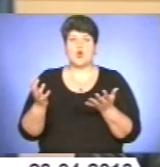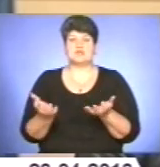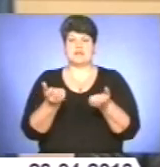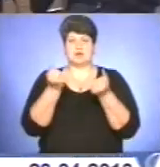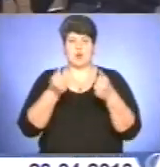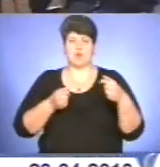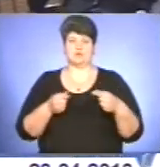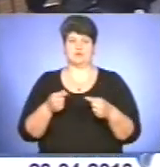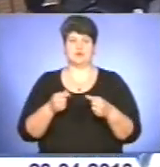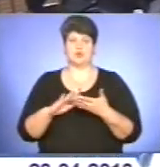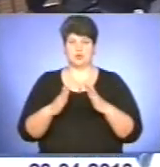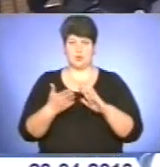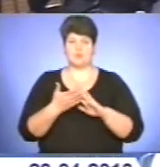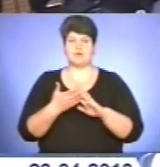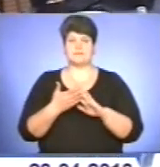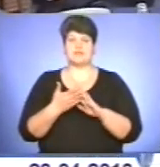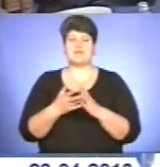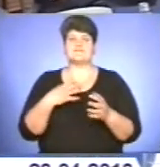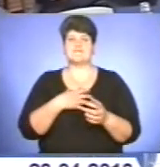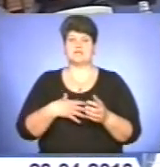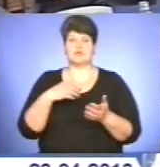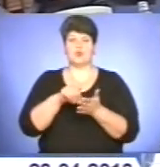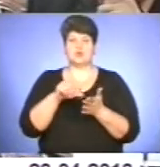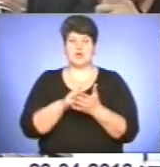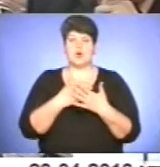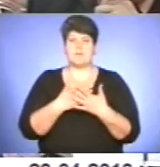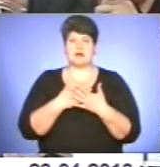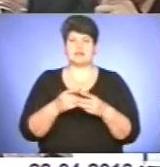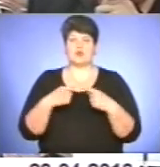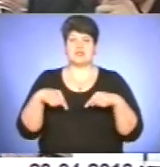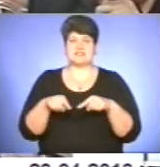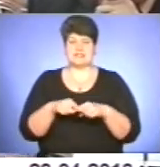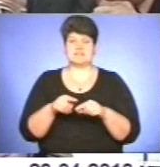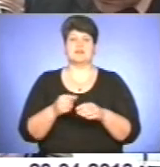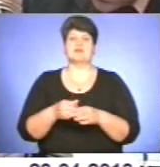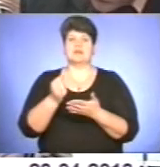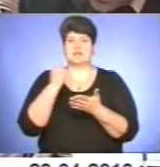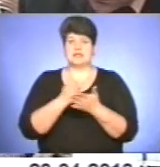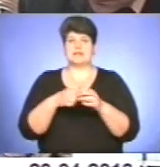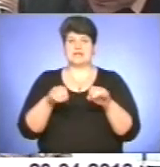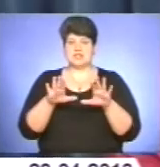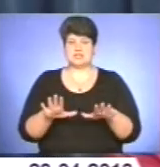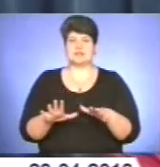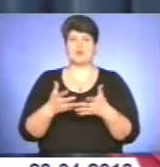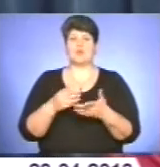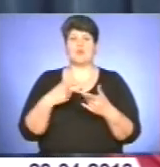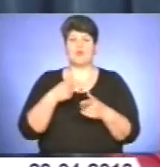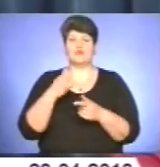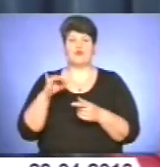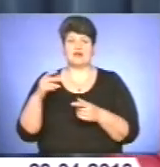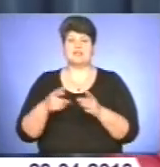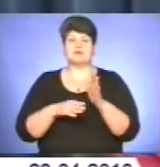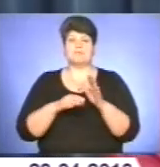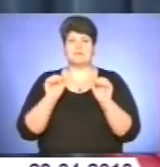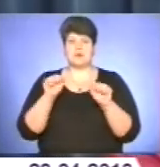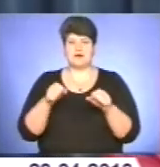компромісу. На важливості участі громадських організацій в ухваленні важливих рішень органами влади наголошує і Уповноважений Верховної Ради з прав